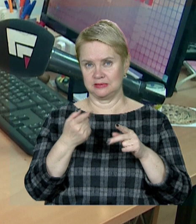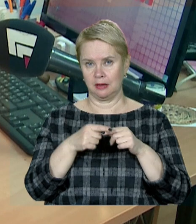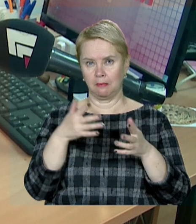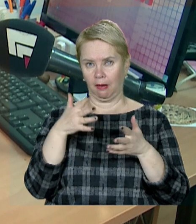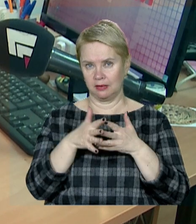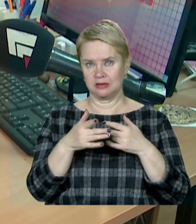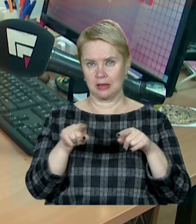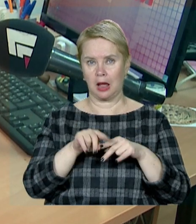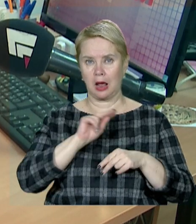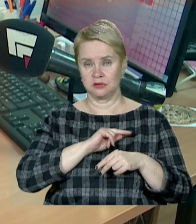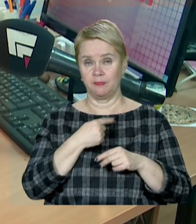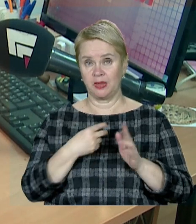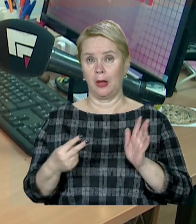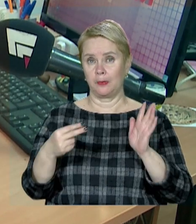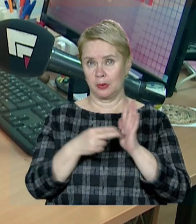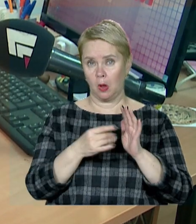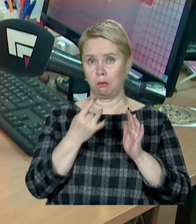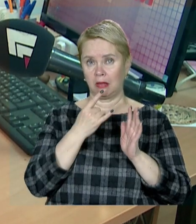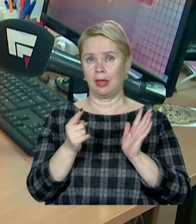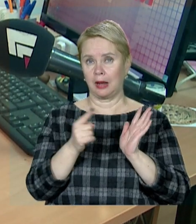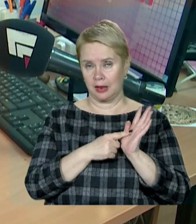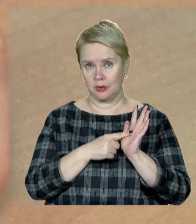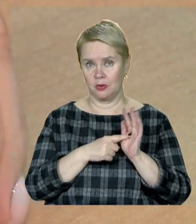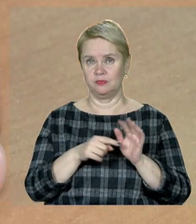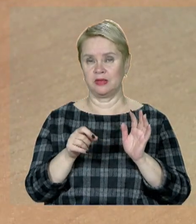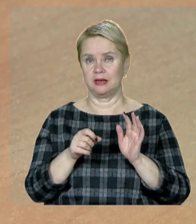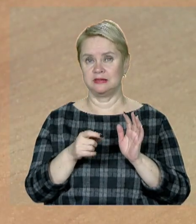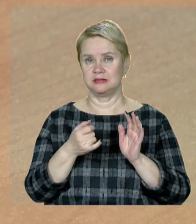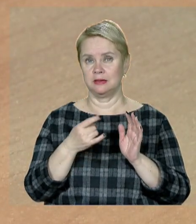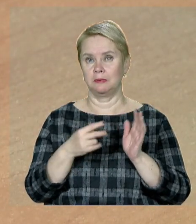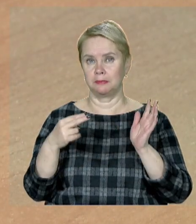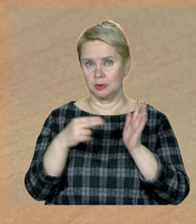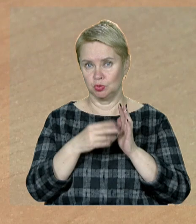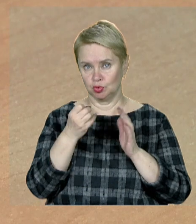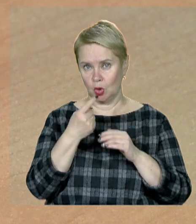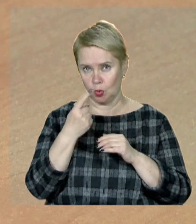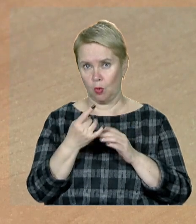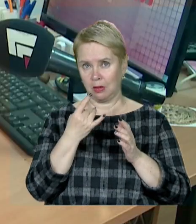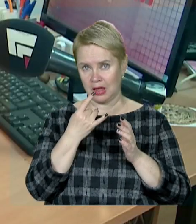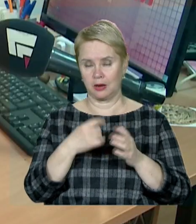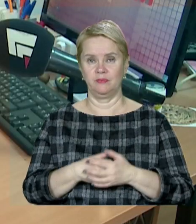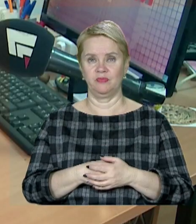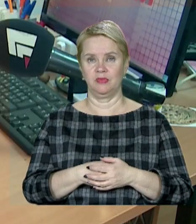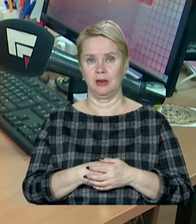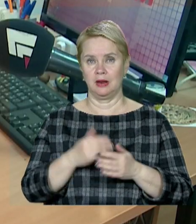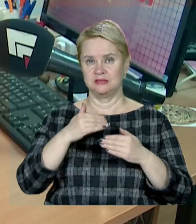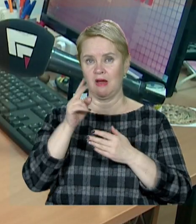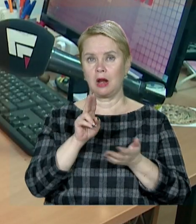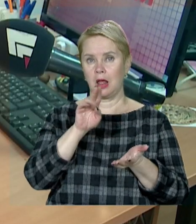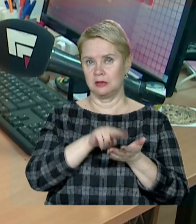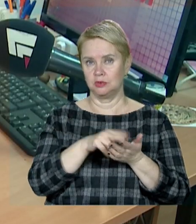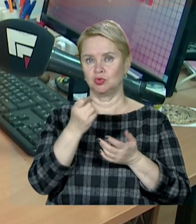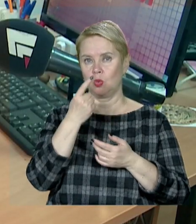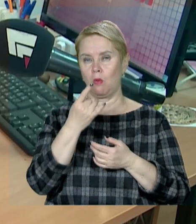має працювати ось таким чином. Ми під'єднуємо сюди батарейку до зарядного пристрою, під'єднуємо ще одну батарейку. І зверху ми кладемо